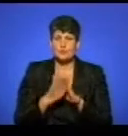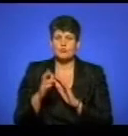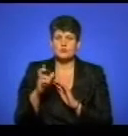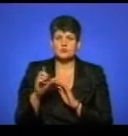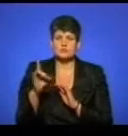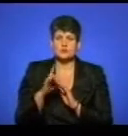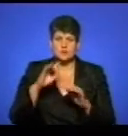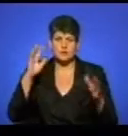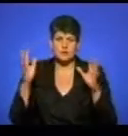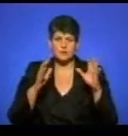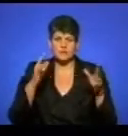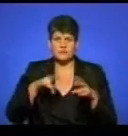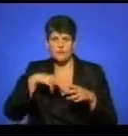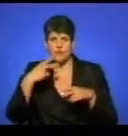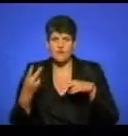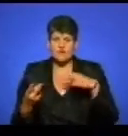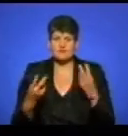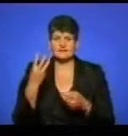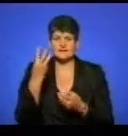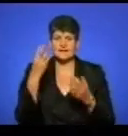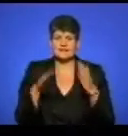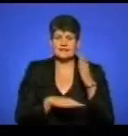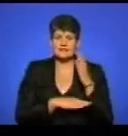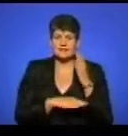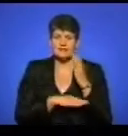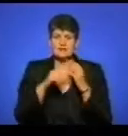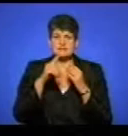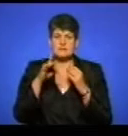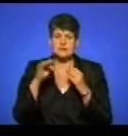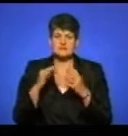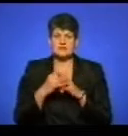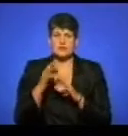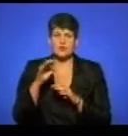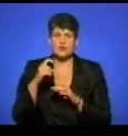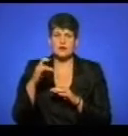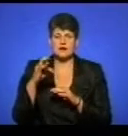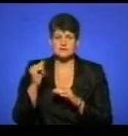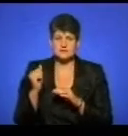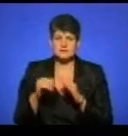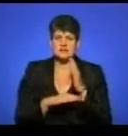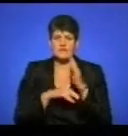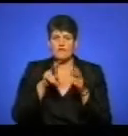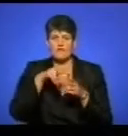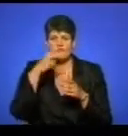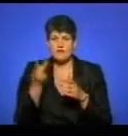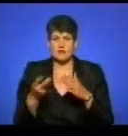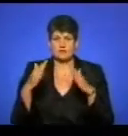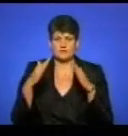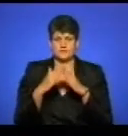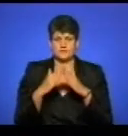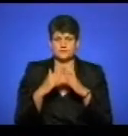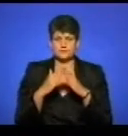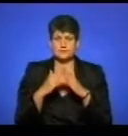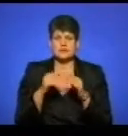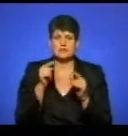районі Буревій повалив три дерева, а у Збераському – у селі Охримівці дерев впало на дах будівлі. За словами Володимира